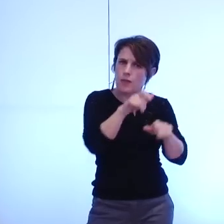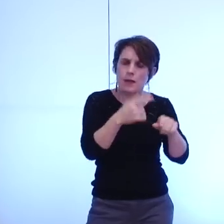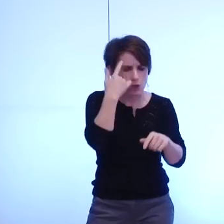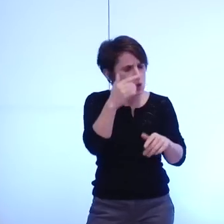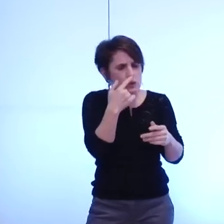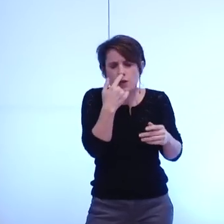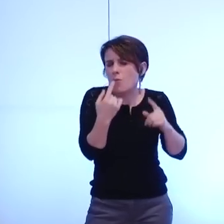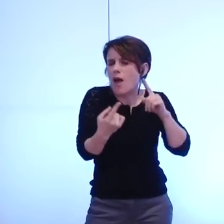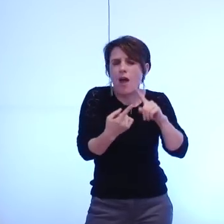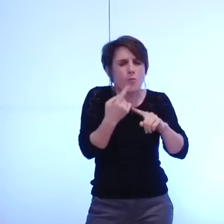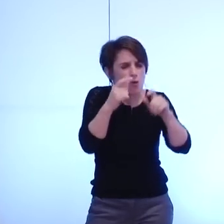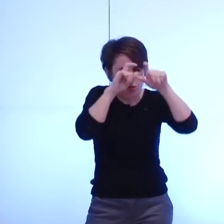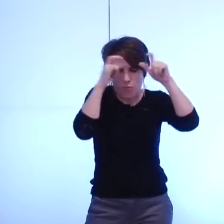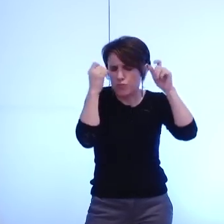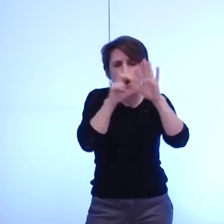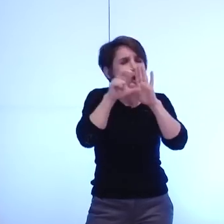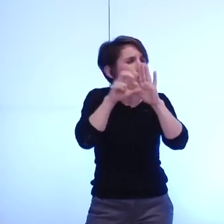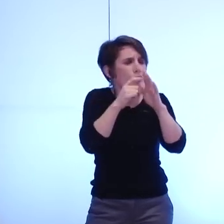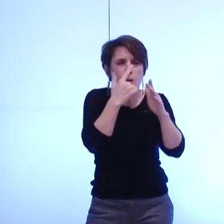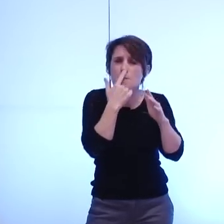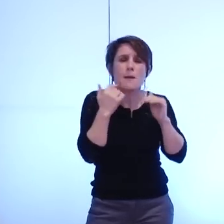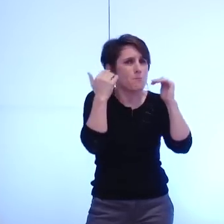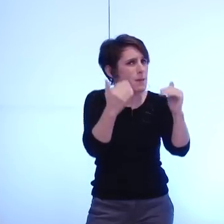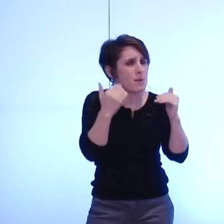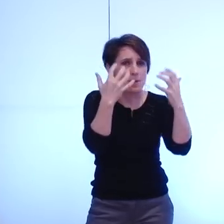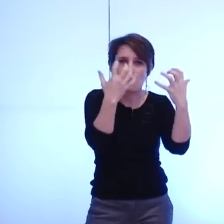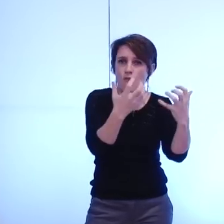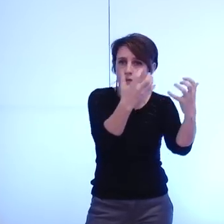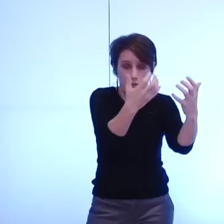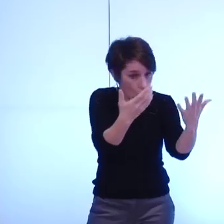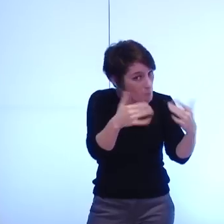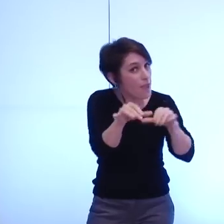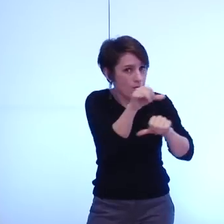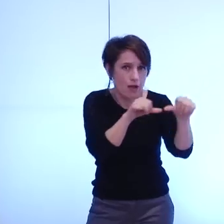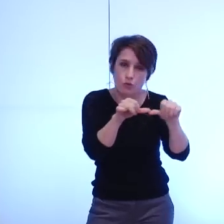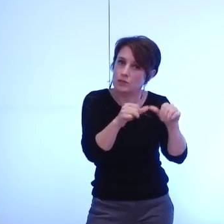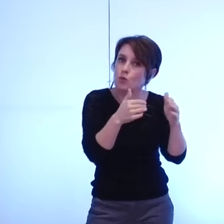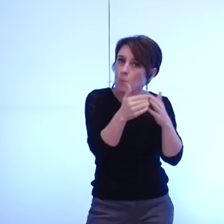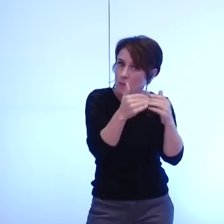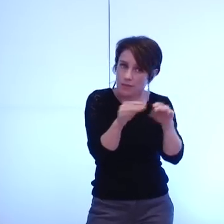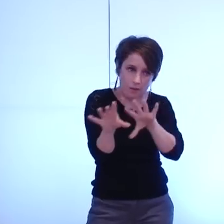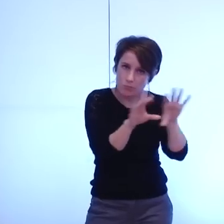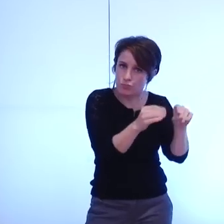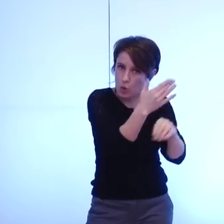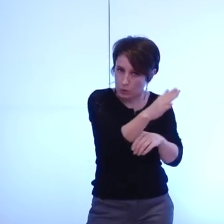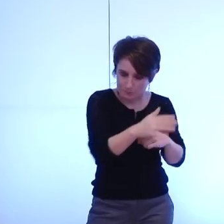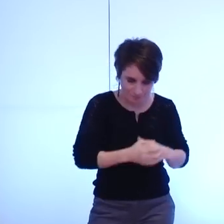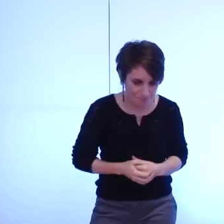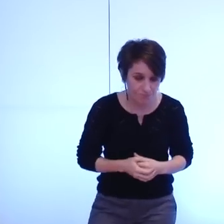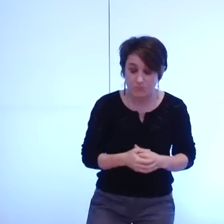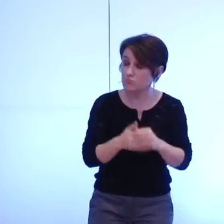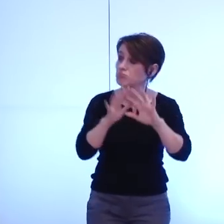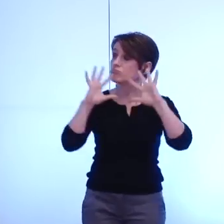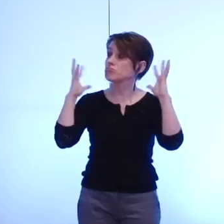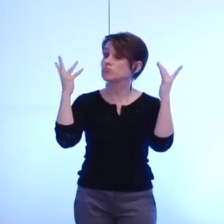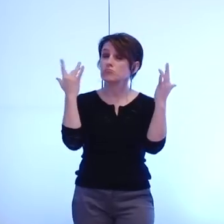ce moment-là d'avoir la possibilité d'exercer une autre activité un autre métier au final sur